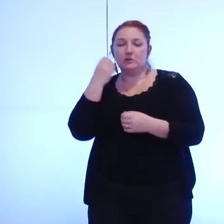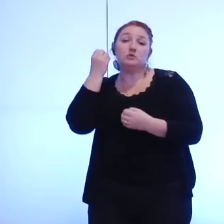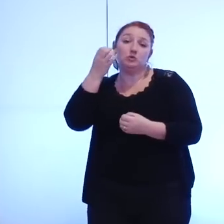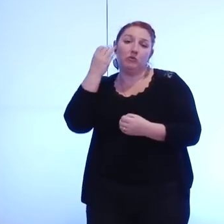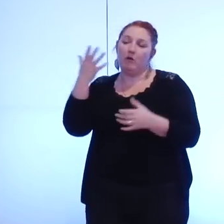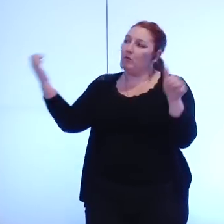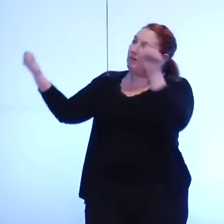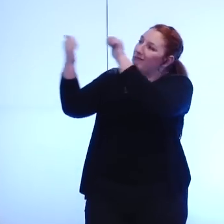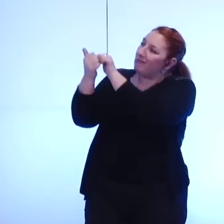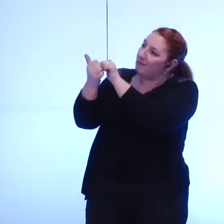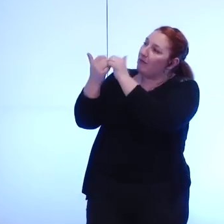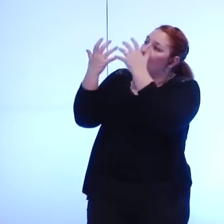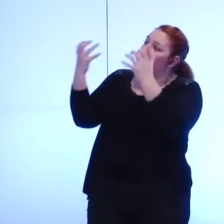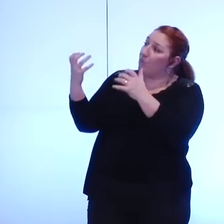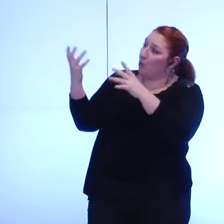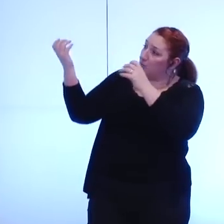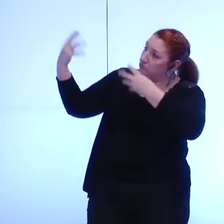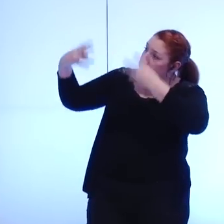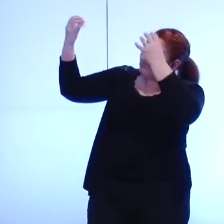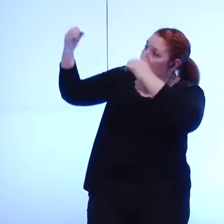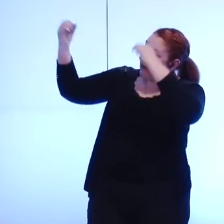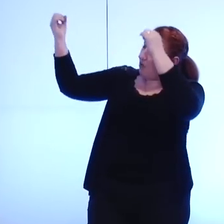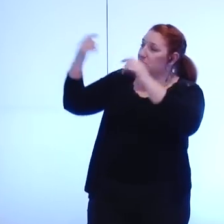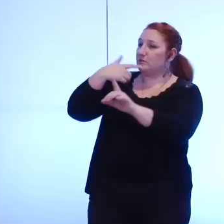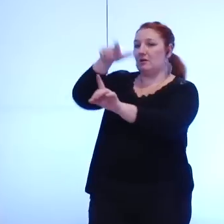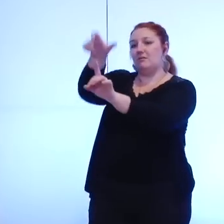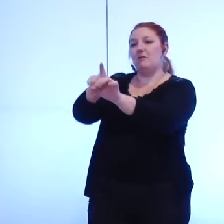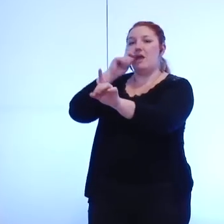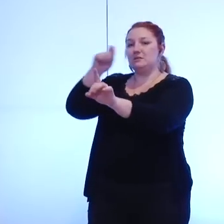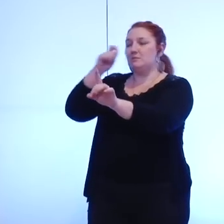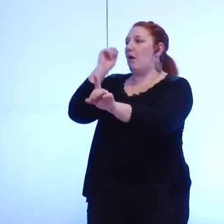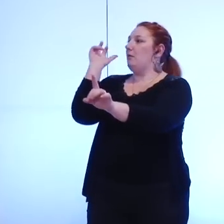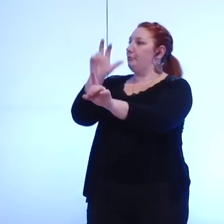quand nous souhaitons réussir une cession